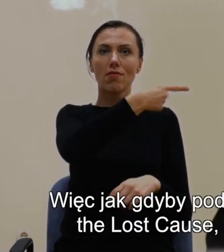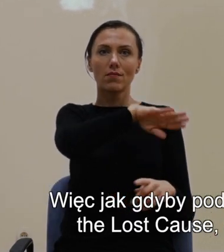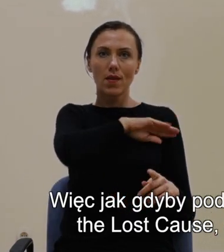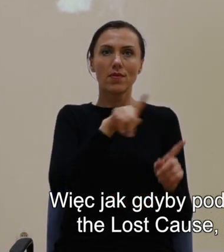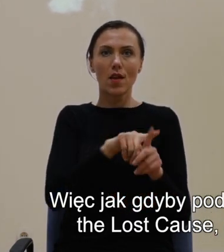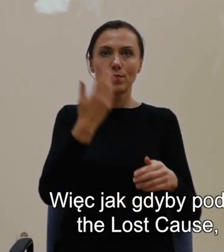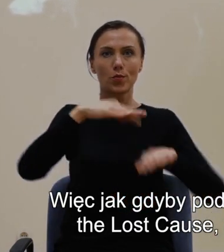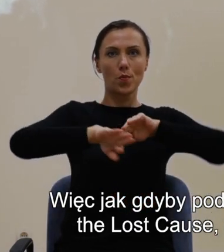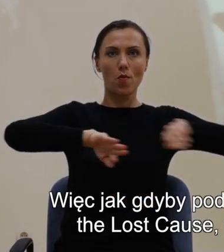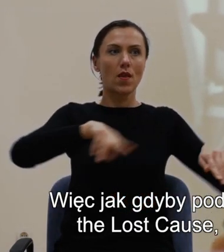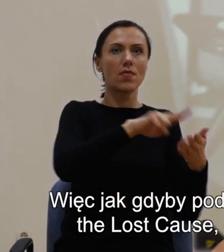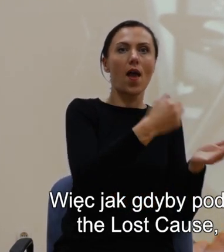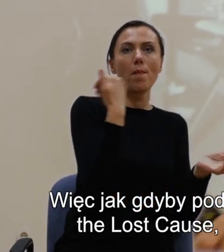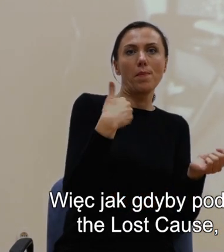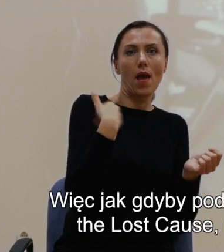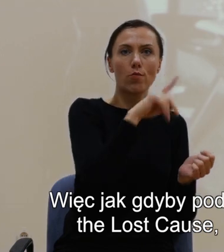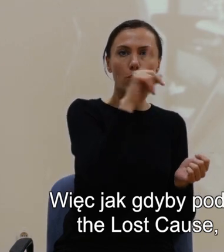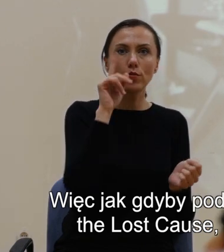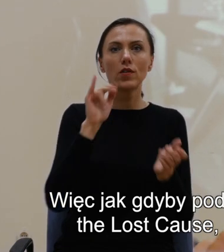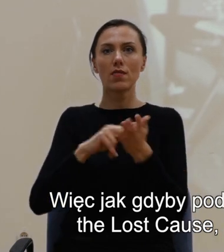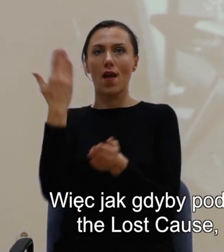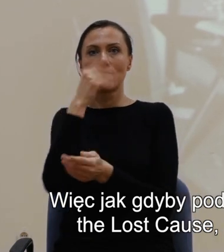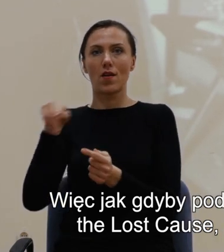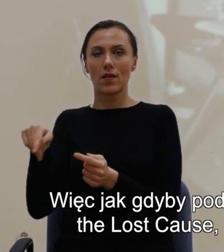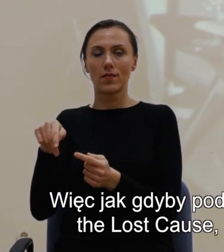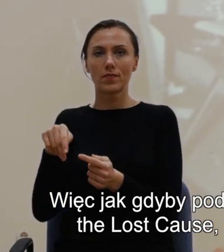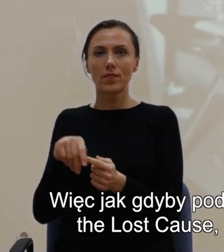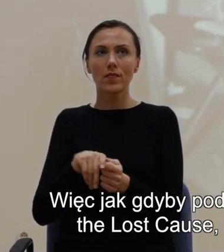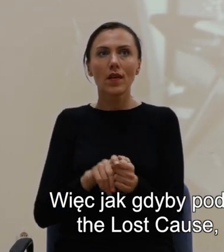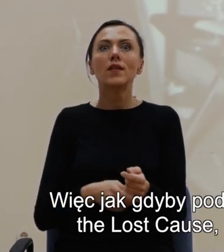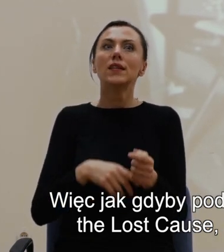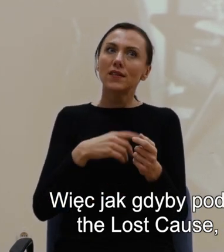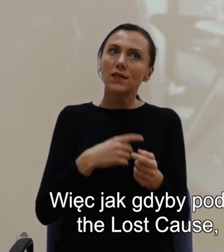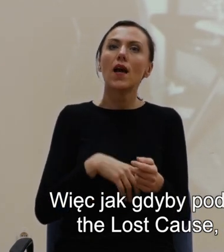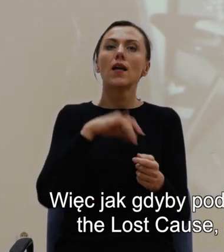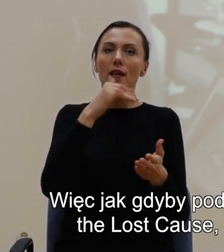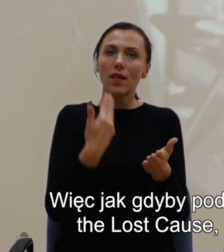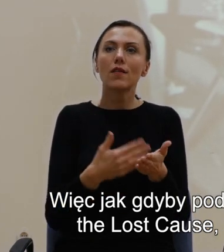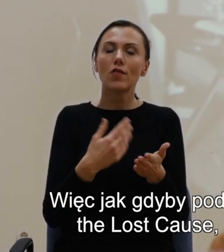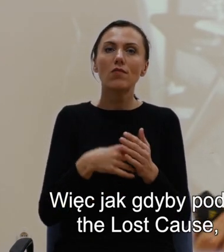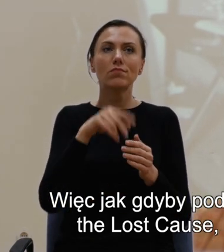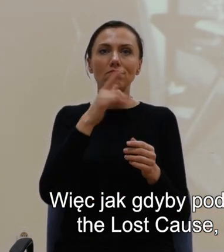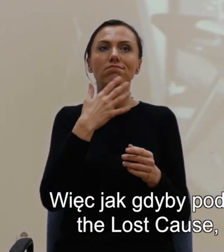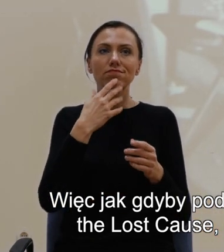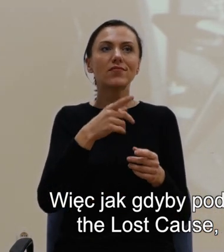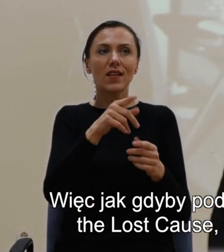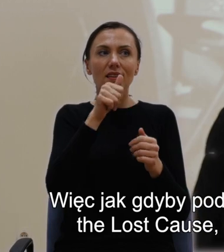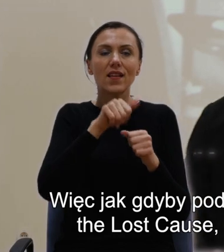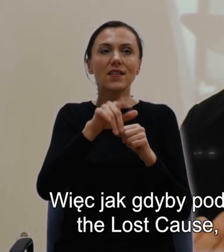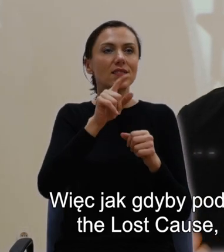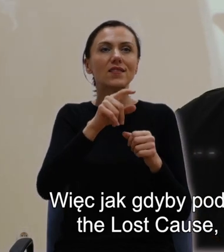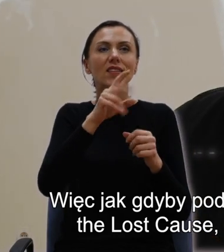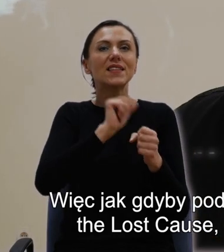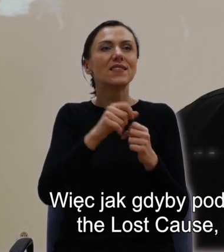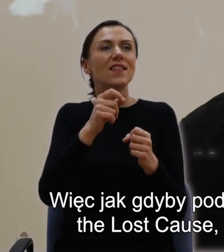tą iluzją związaną z denializmem historycznym, the lost cause,